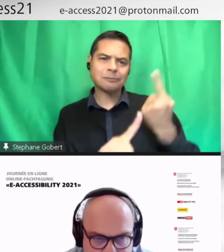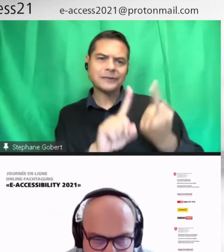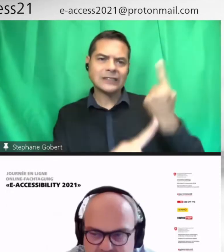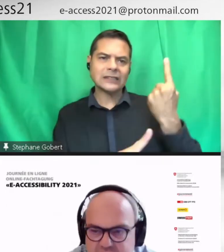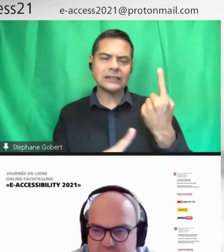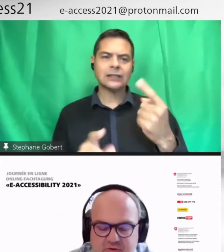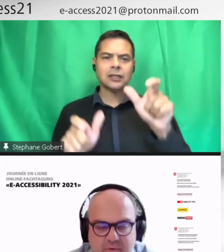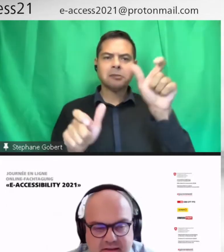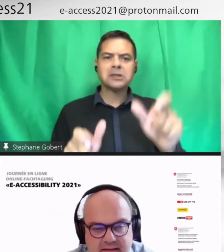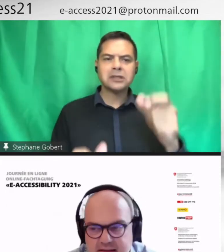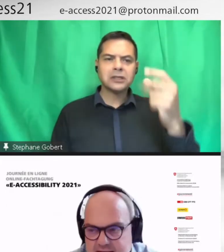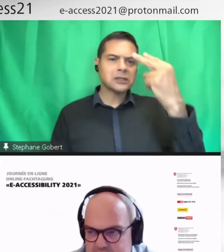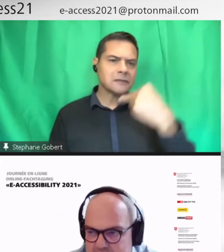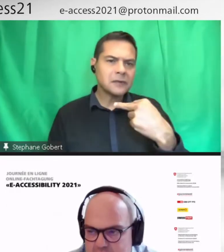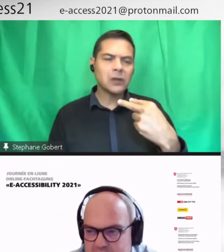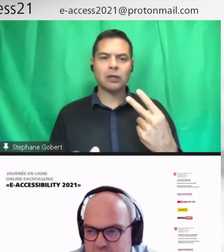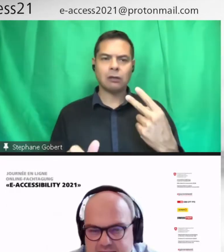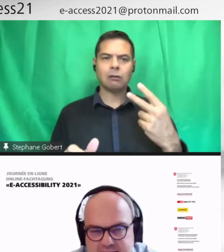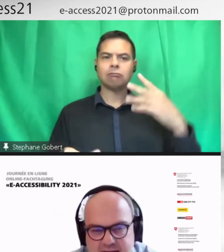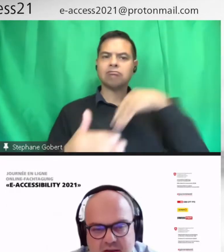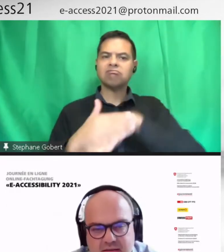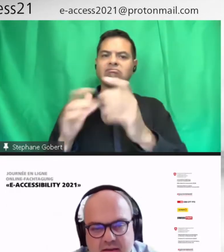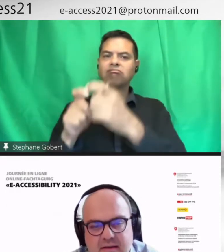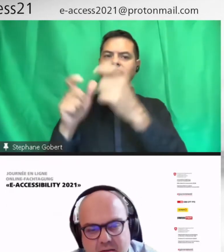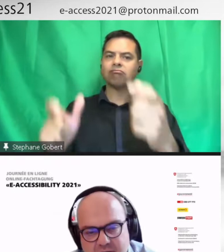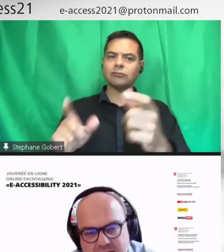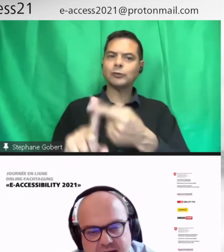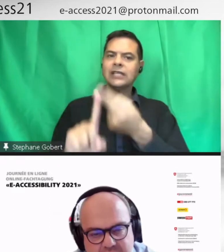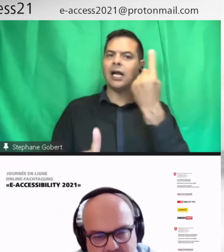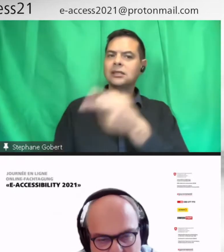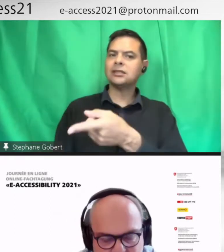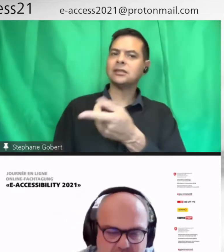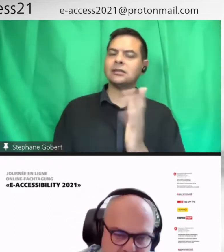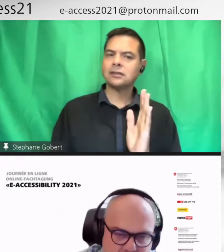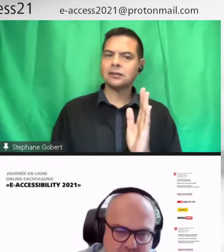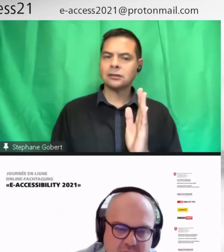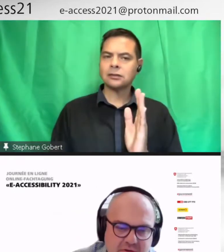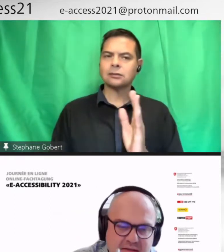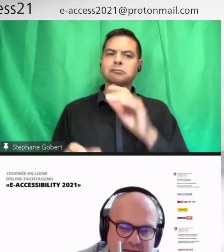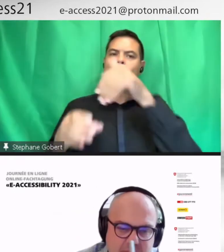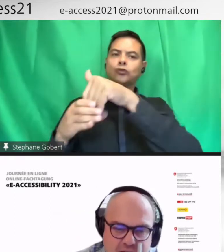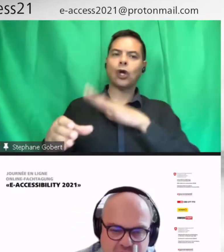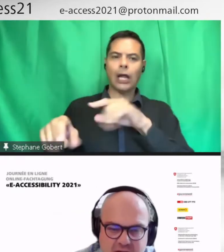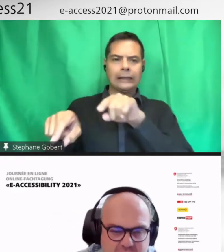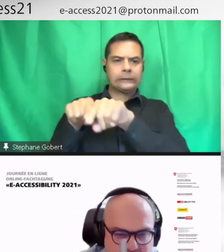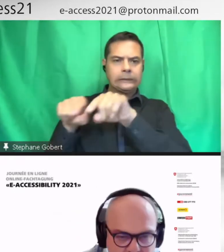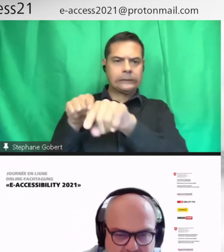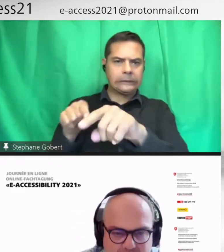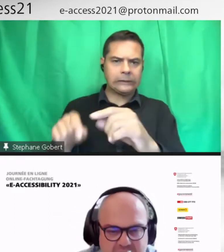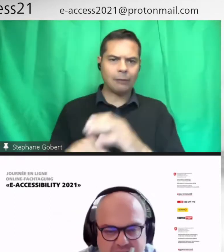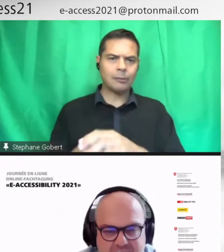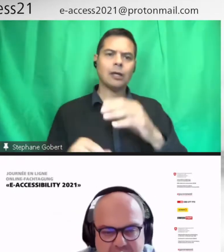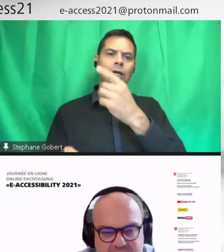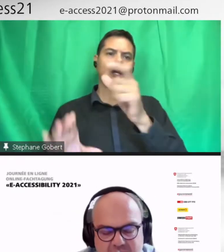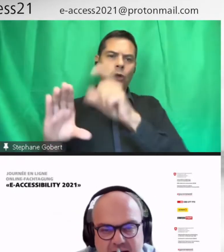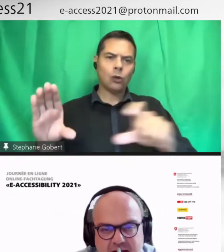qui étaient dans des institutions spécialisées. Il y avait tout un système qui était établi. Donc, en Suisse, vraiment, c'était la CPHV. En Suisse allemand, c'était